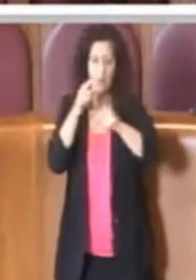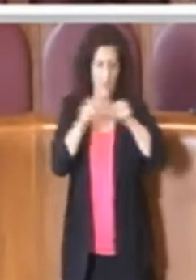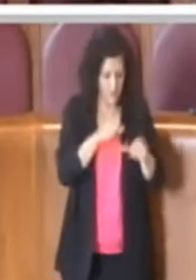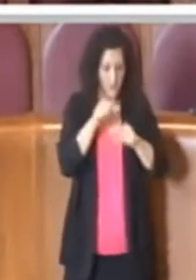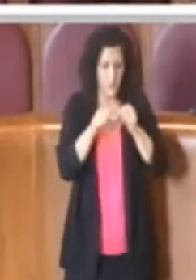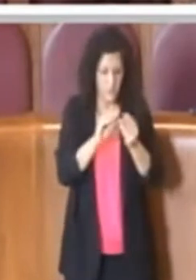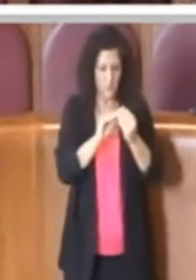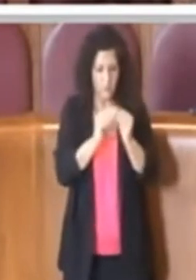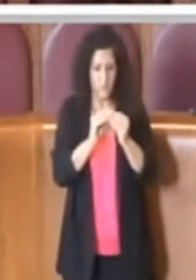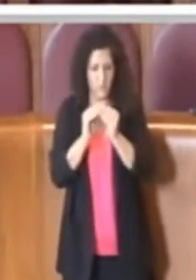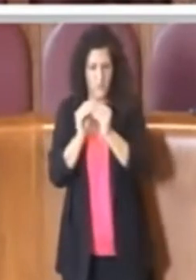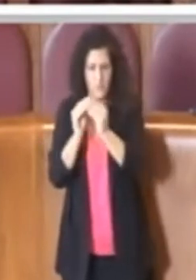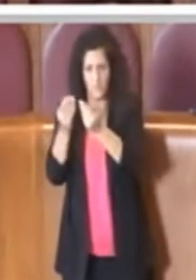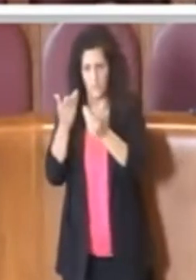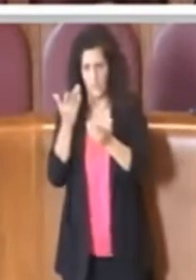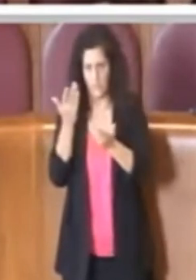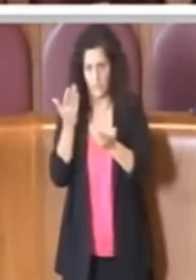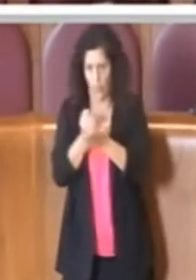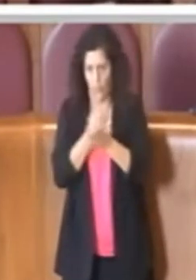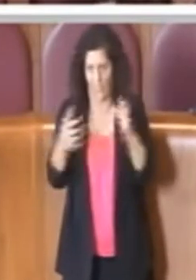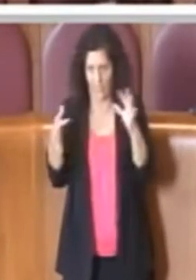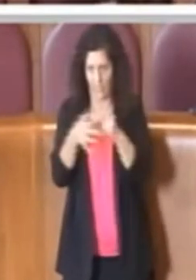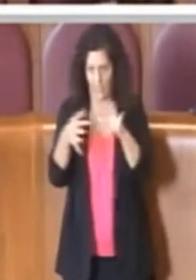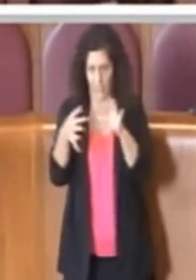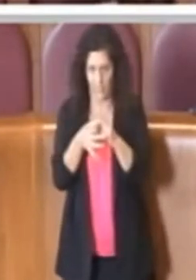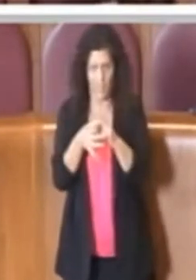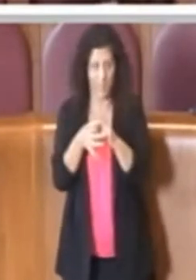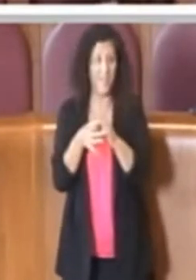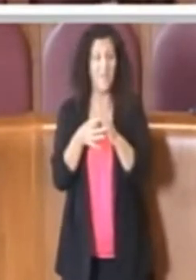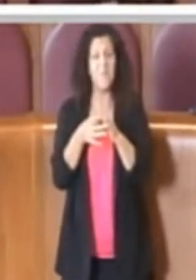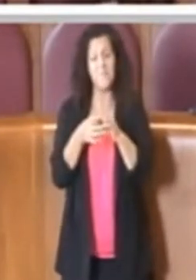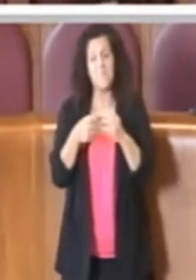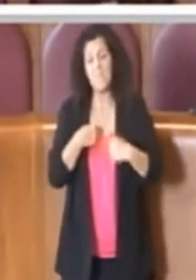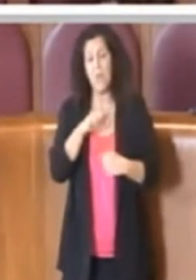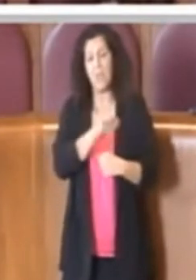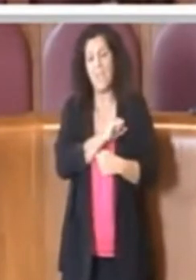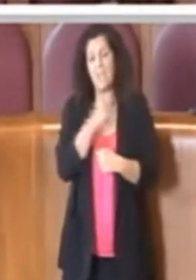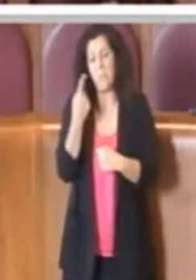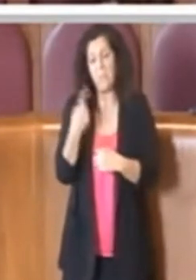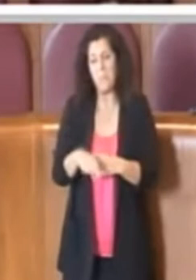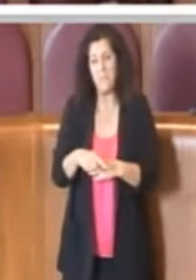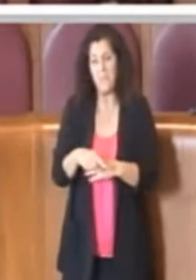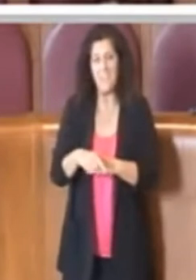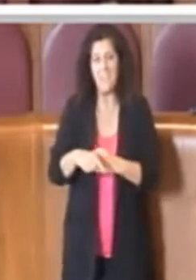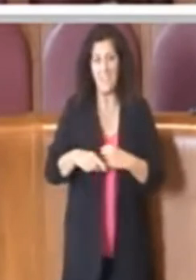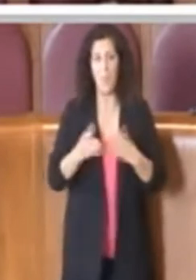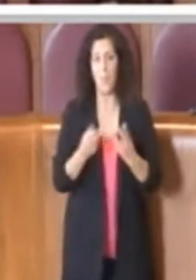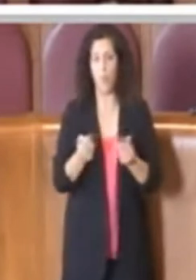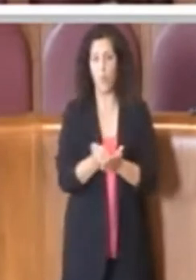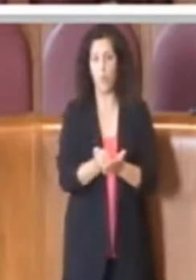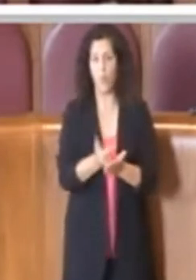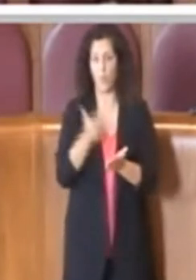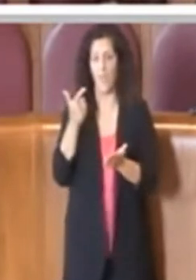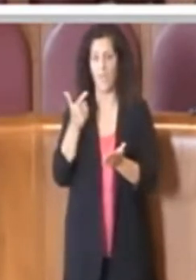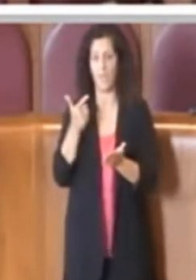documenti. Io credo che questo sia quindi un passo importante